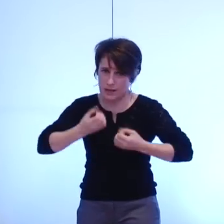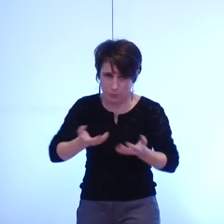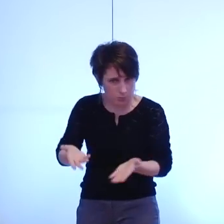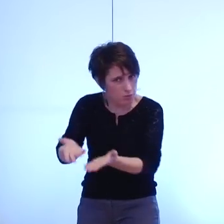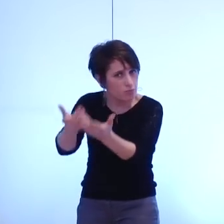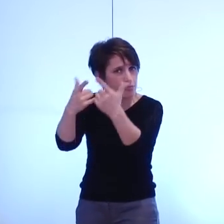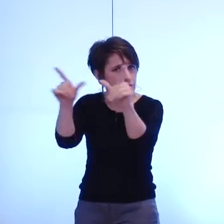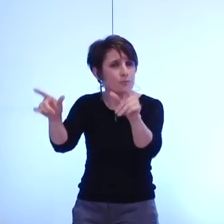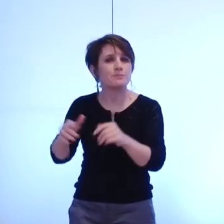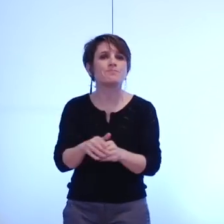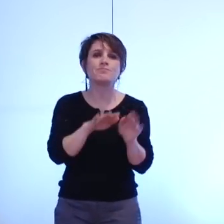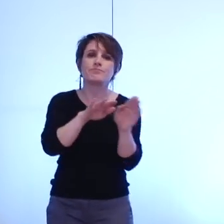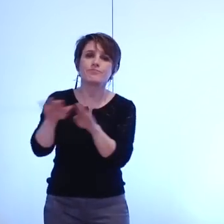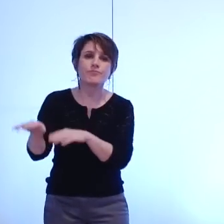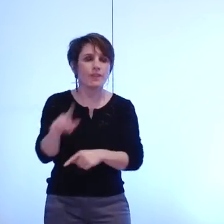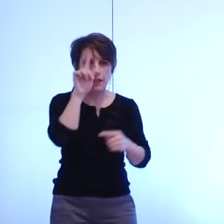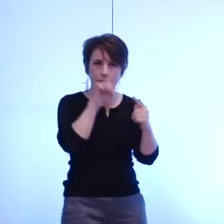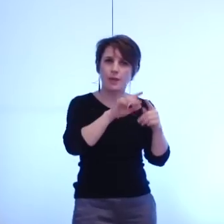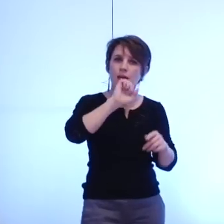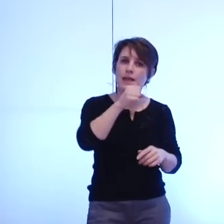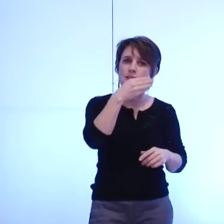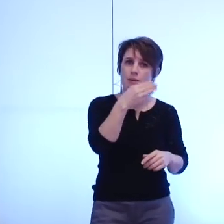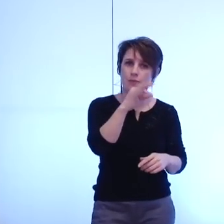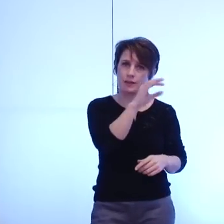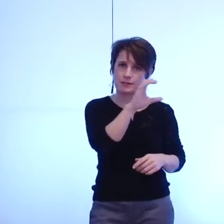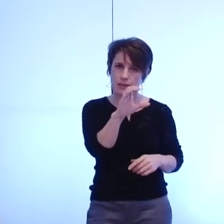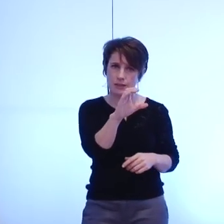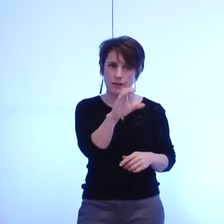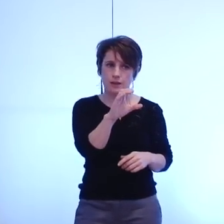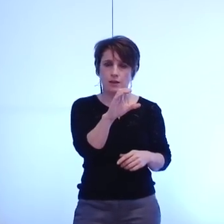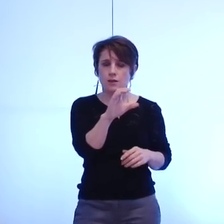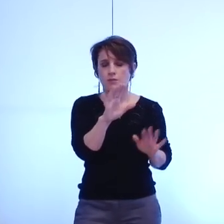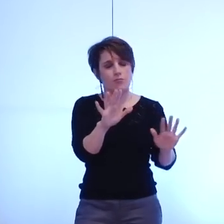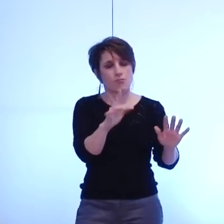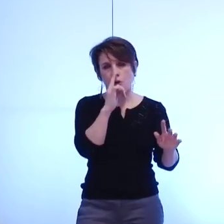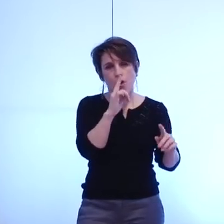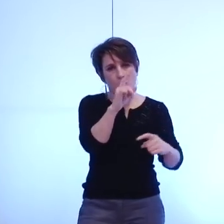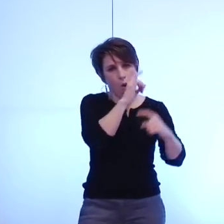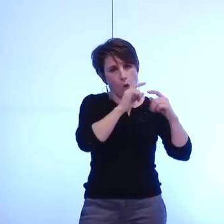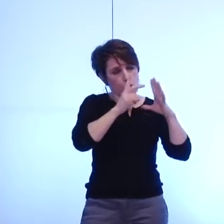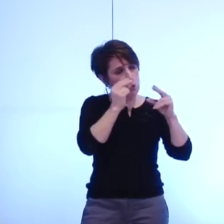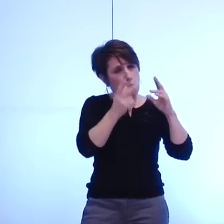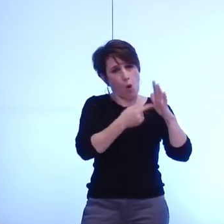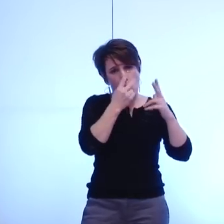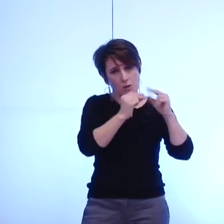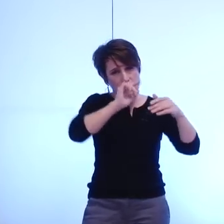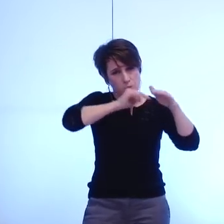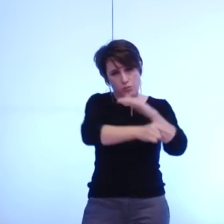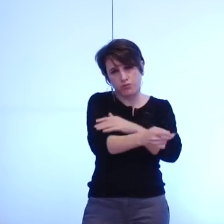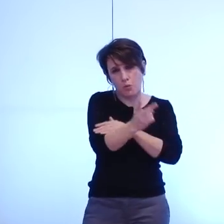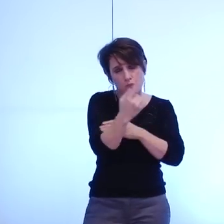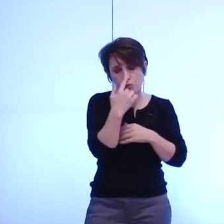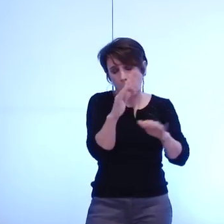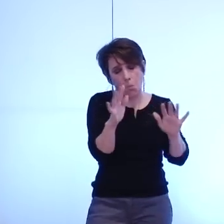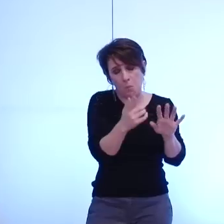sur le SMTC je ne vais pas revenir beaucoup sur ce qui a été dit j'ai toujours exprimé le fait